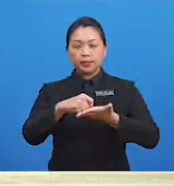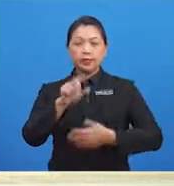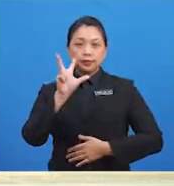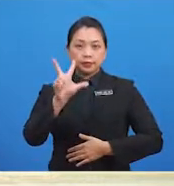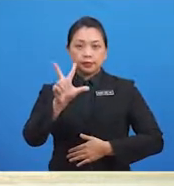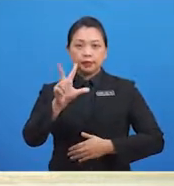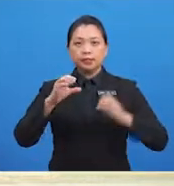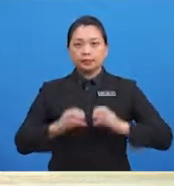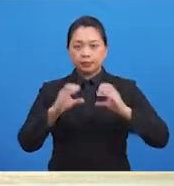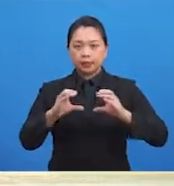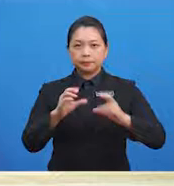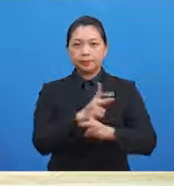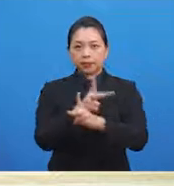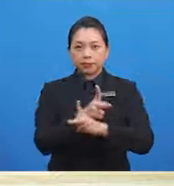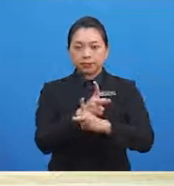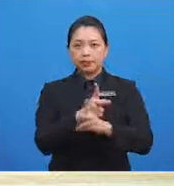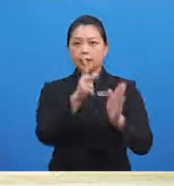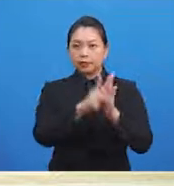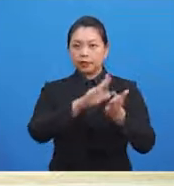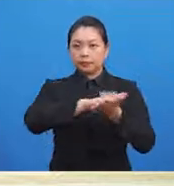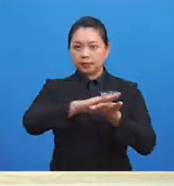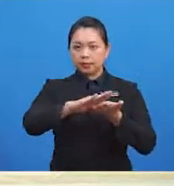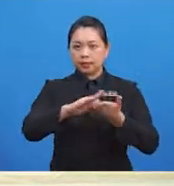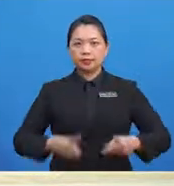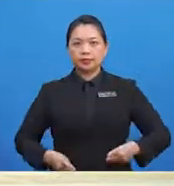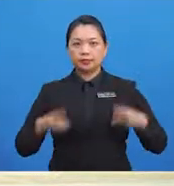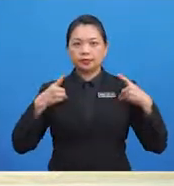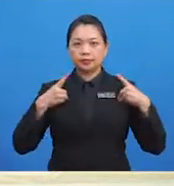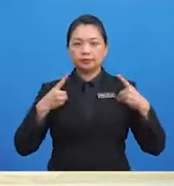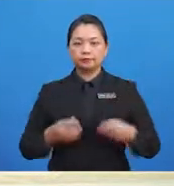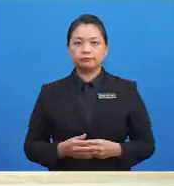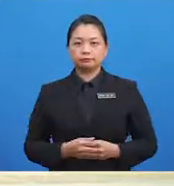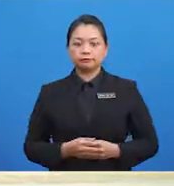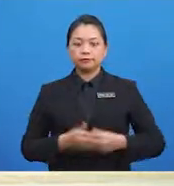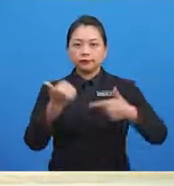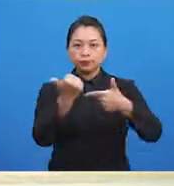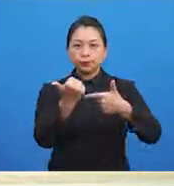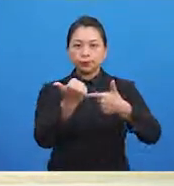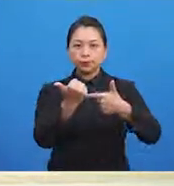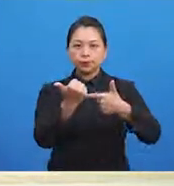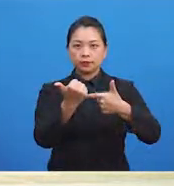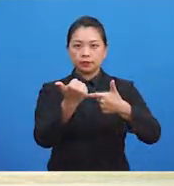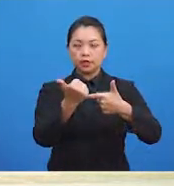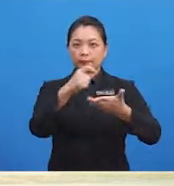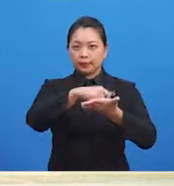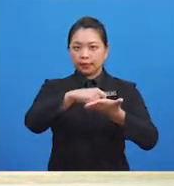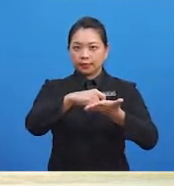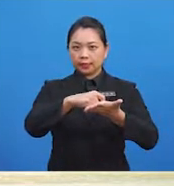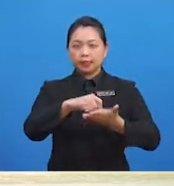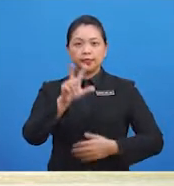menyatakan tiga cara menjaga keselamatan diri Ketiga,